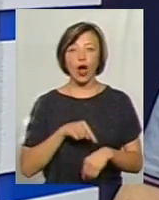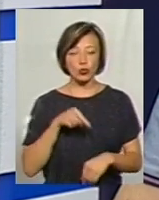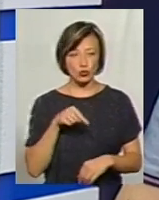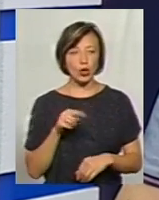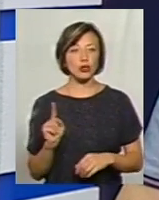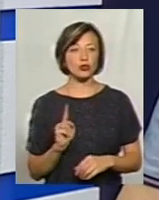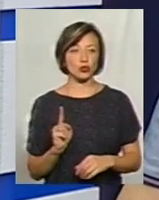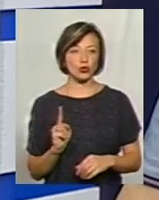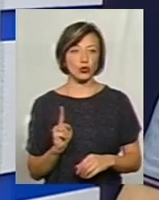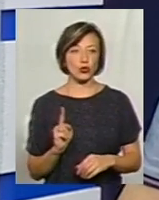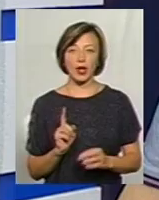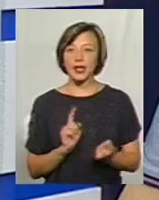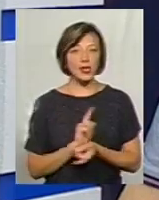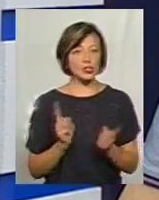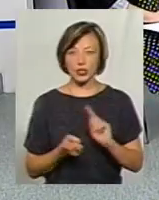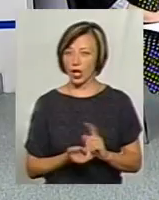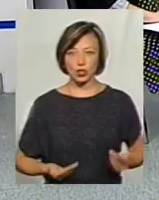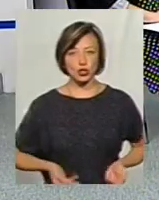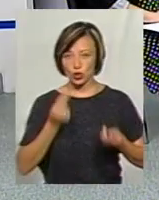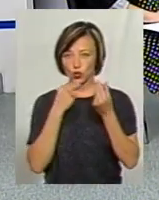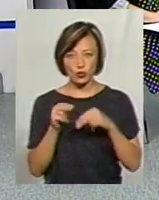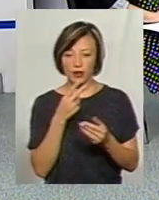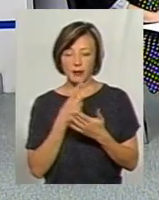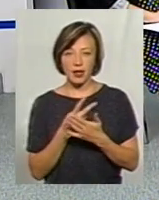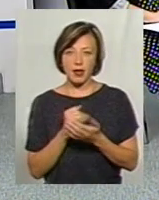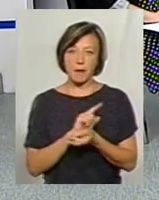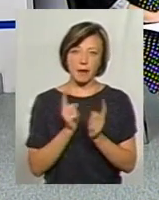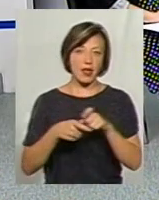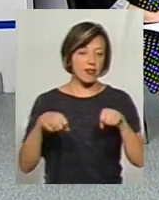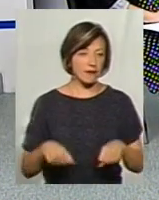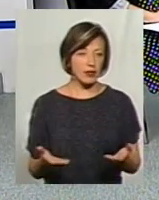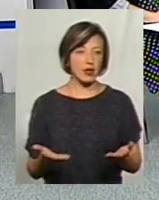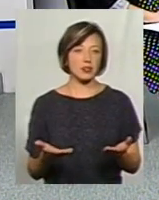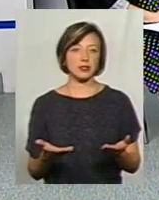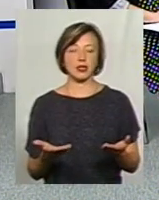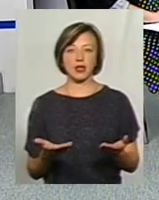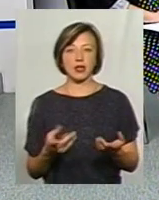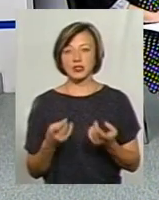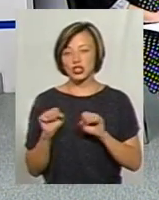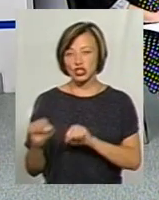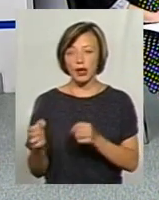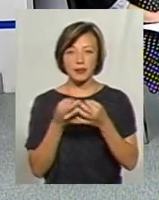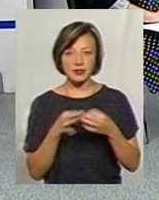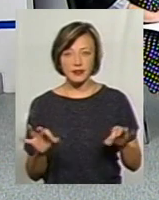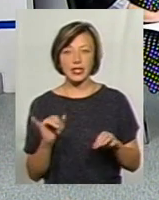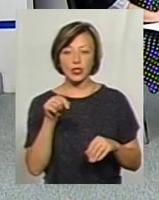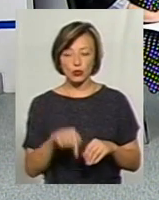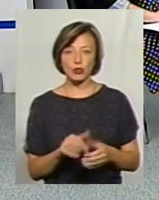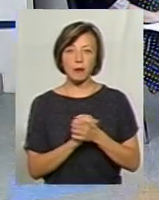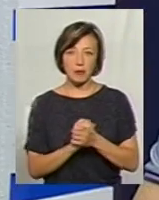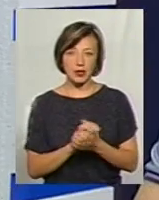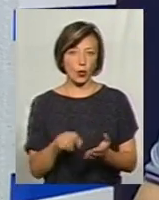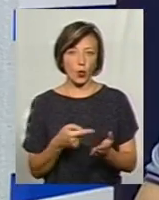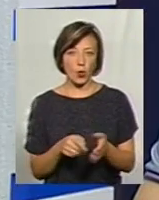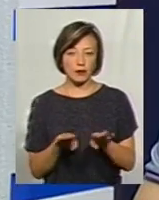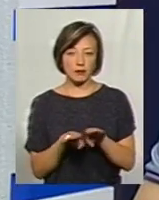не стало жити краще, несмотря на те, що, вроде б, і поміняли власть, і ми захищаємо свою независність. І тут у нас мирний міст,